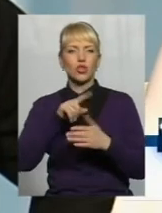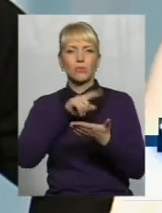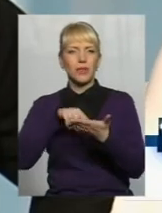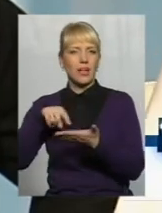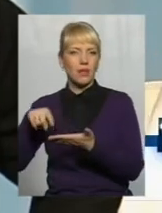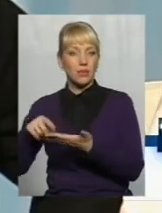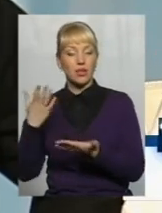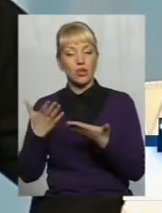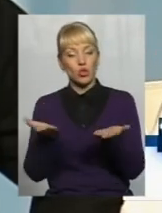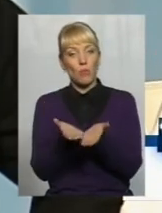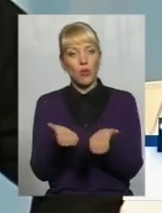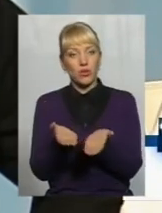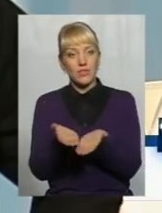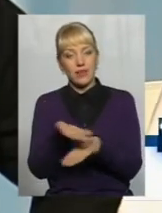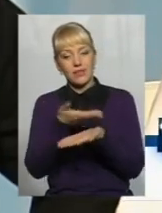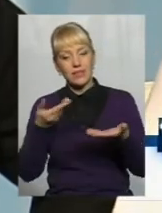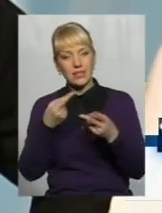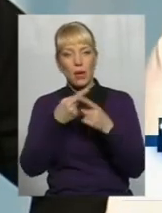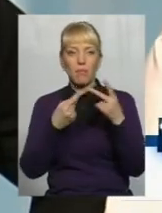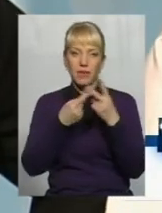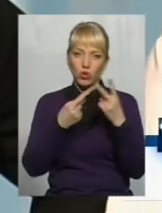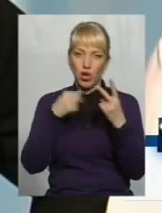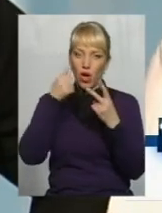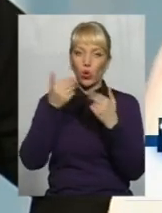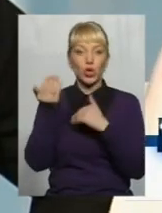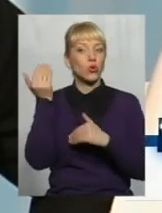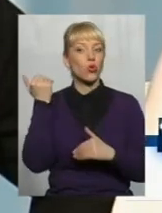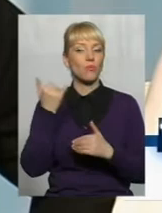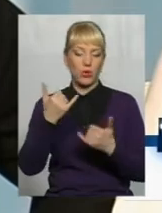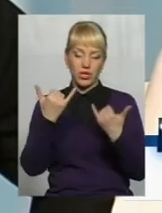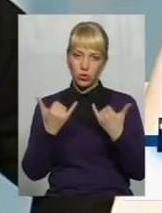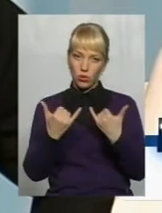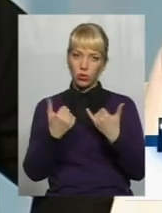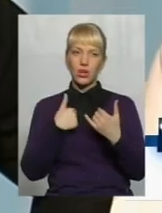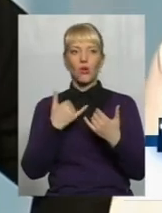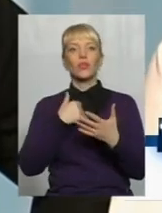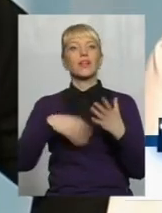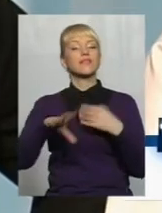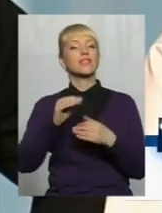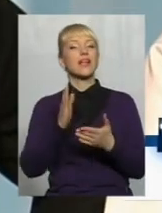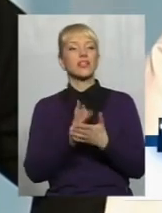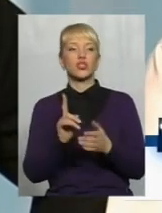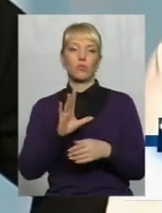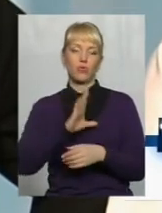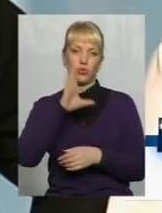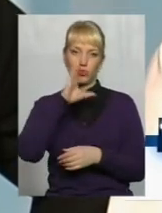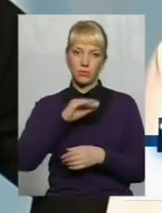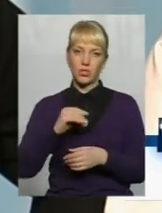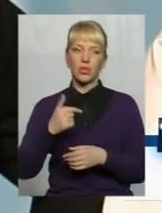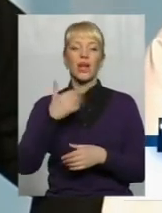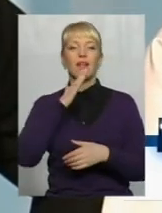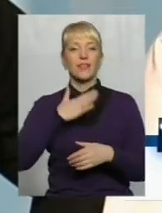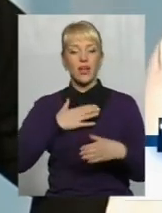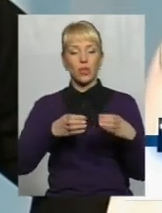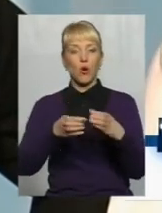Якщо порівняти нас півтори року тому і нас сьогодні, то у нас вже майже все є для того, щоб бути успішними Тому нашим